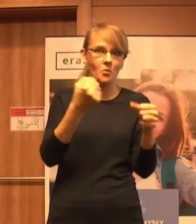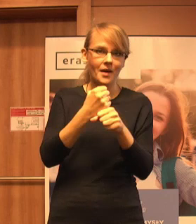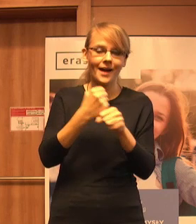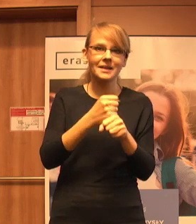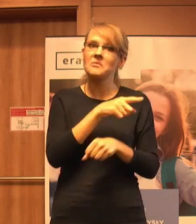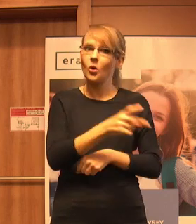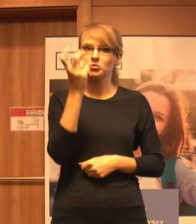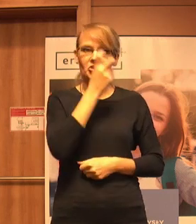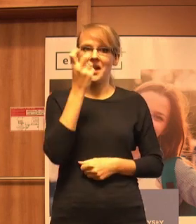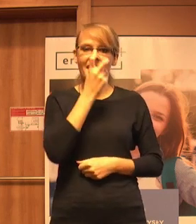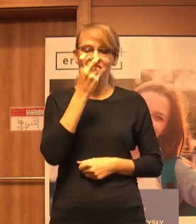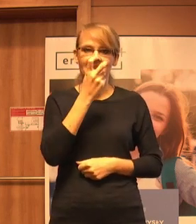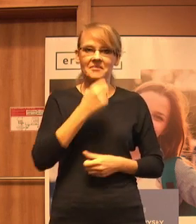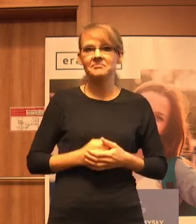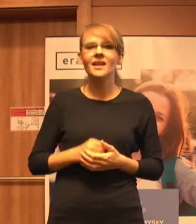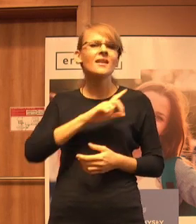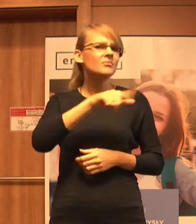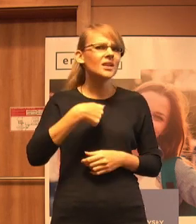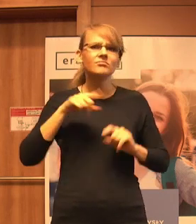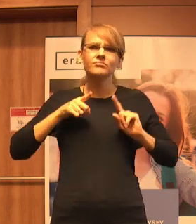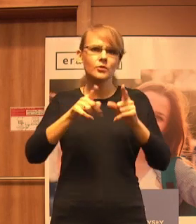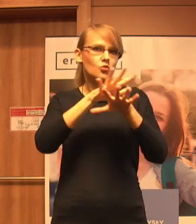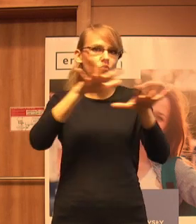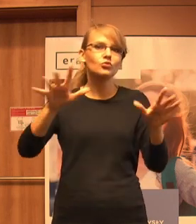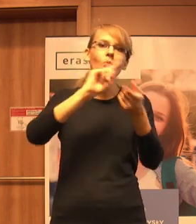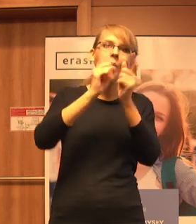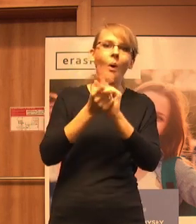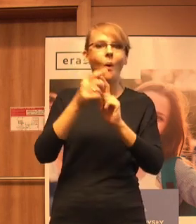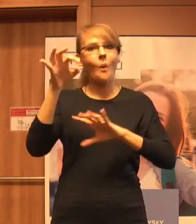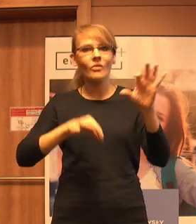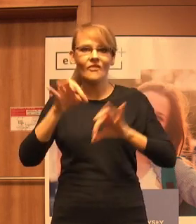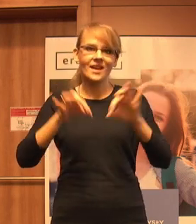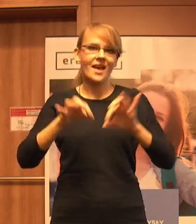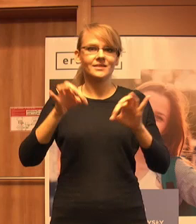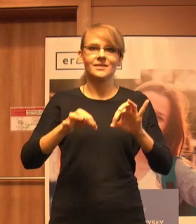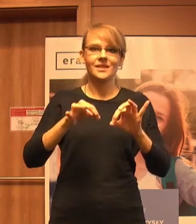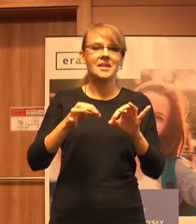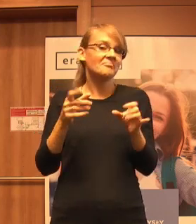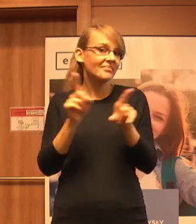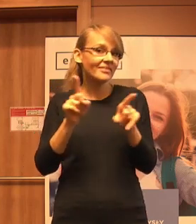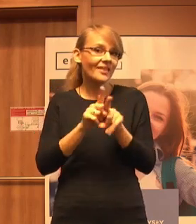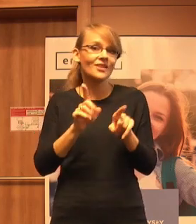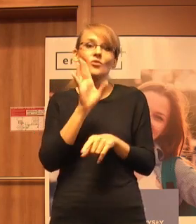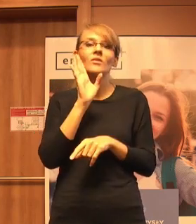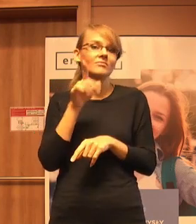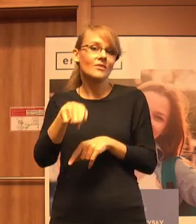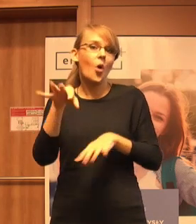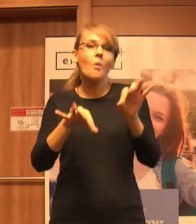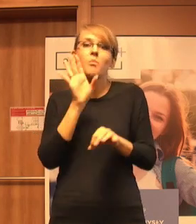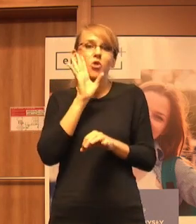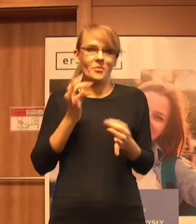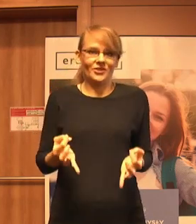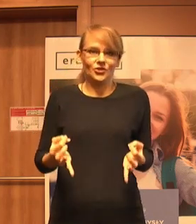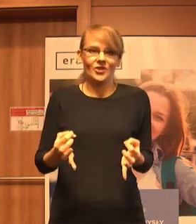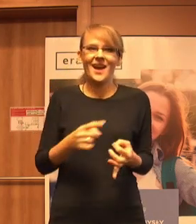ponieważ my organizujemy bardzo dużo różnych spotkań, konferencji i również właśnie takich jak ta dzisiejsza. Państwo mi nie